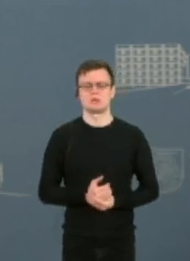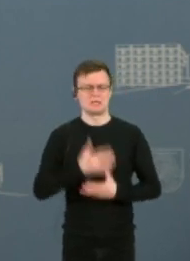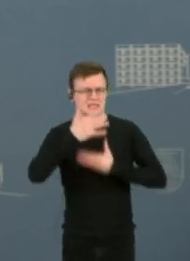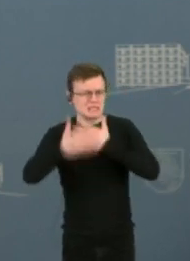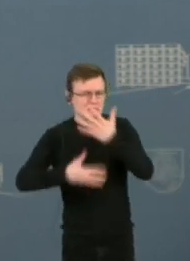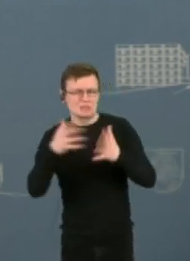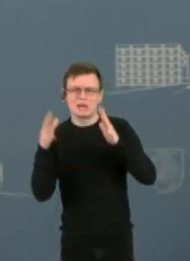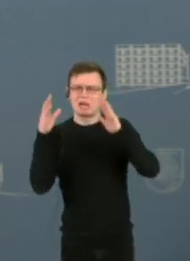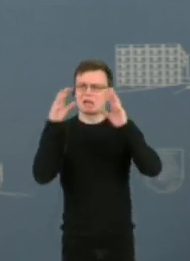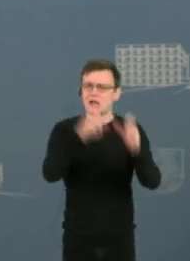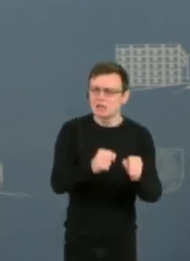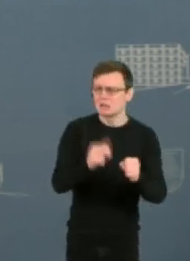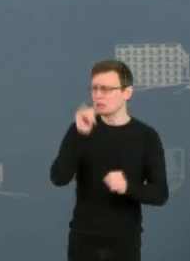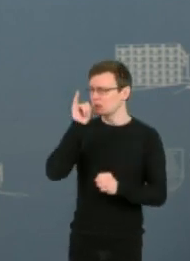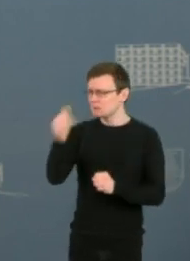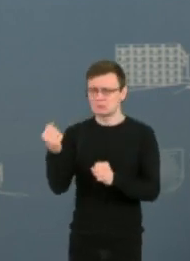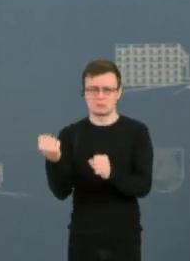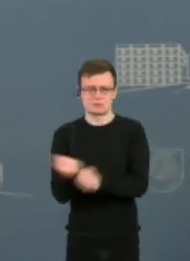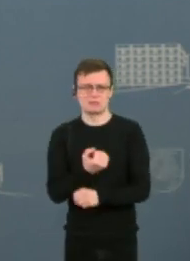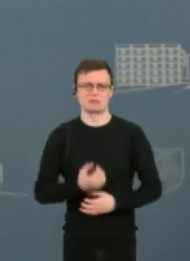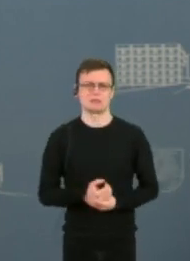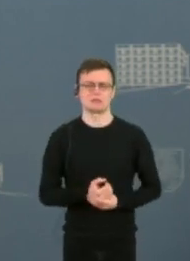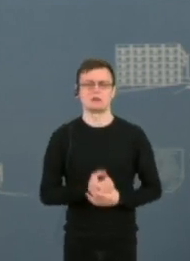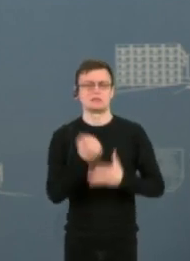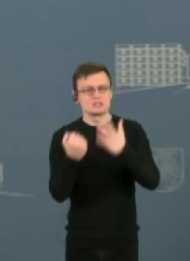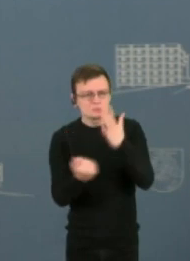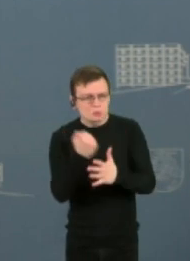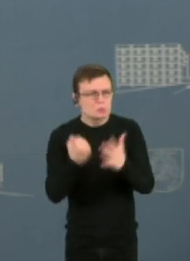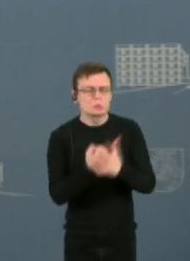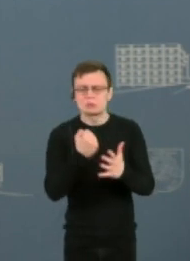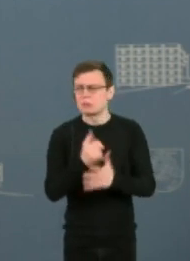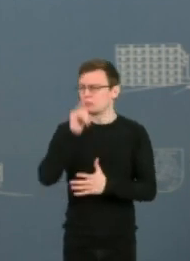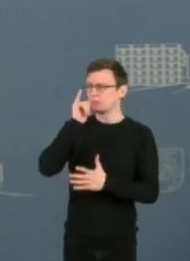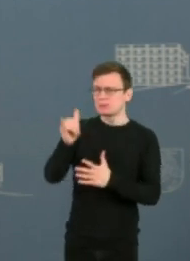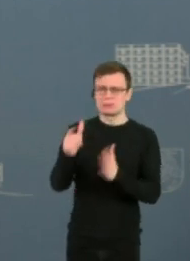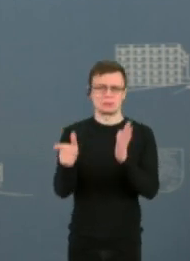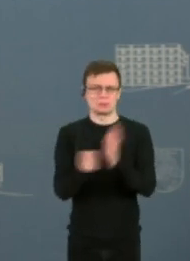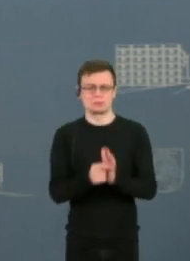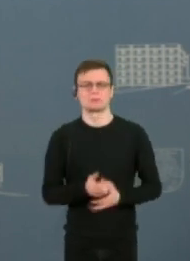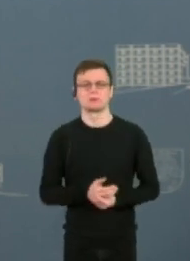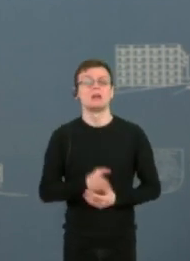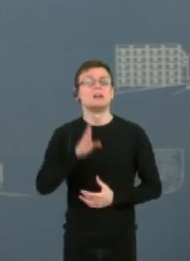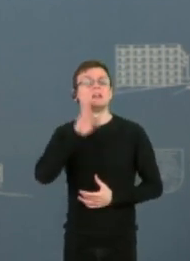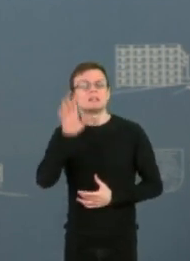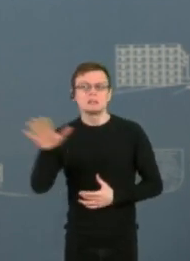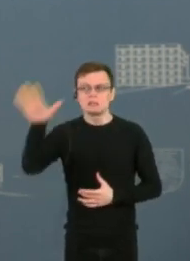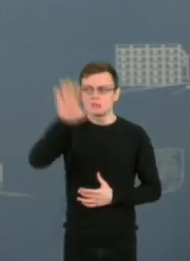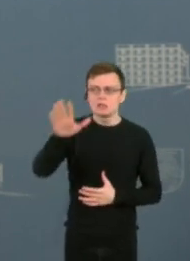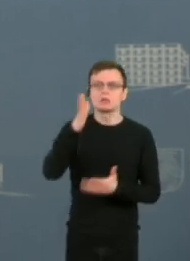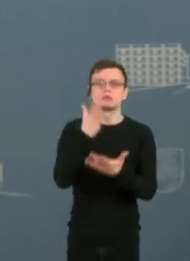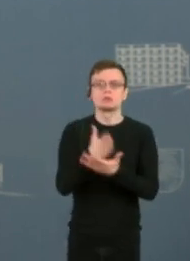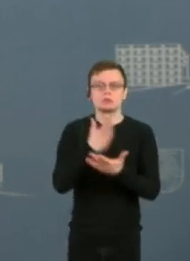atakos, būtų grasinamas smurtų. Su hybridiniais veiksmais iš rytų mes susidurėme tiek Lietuvoje, tiek